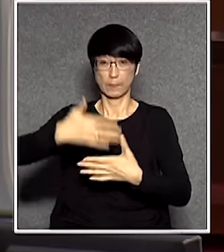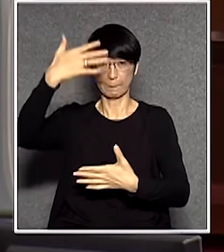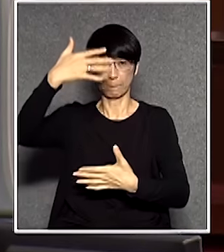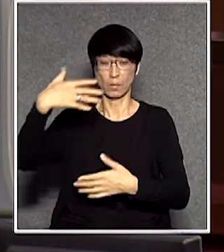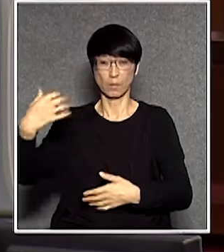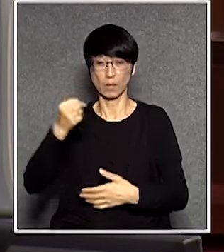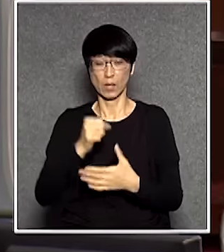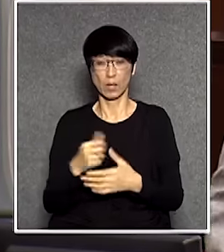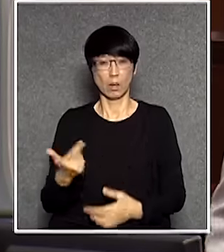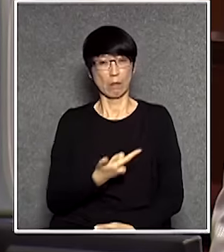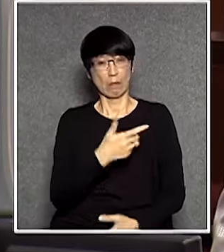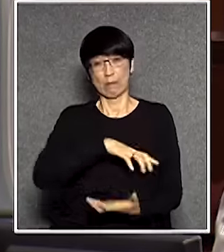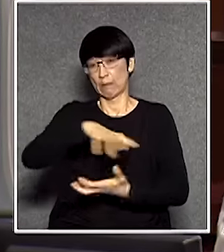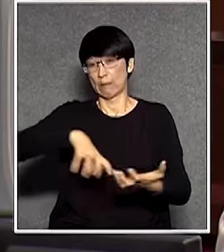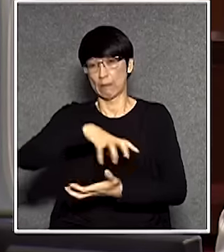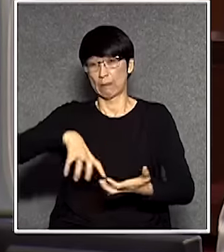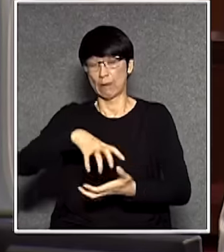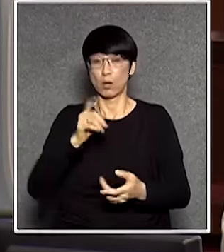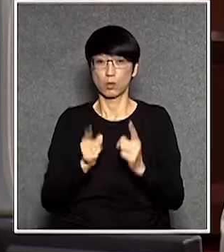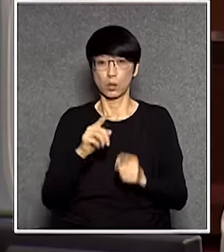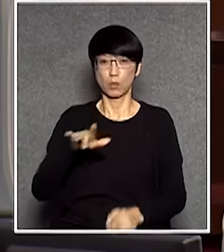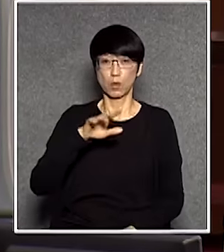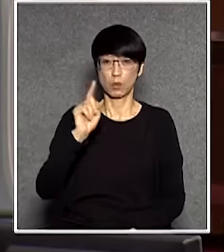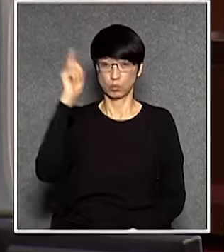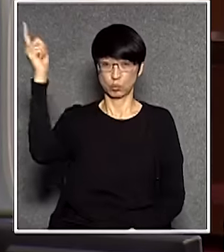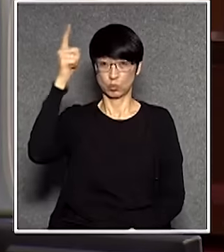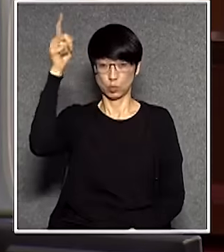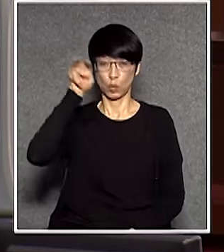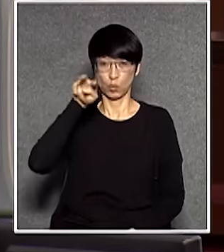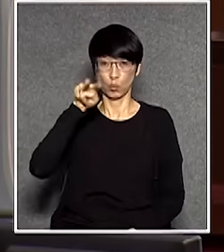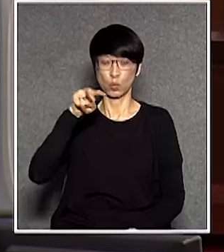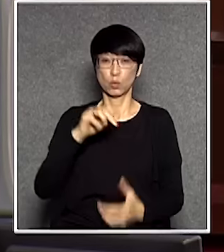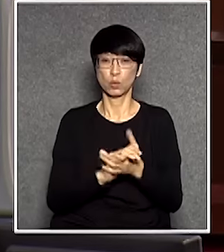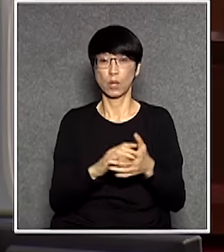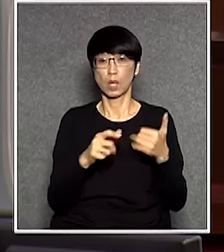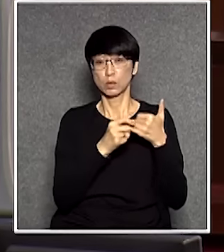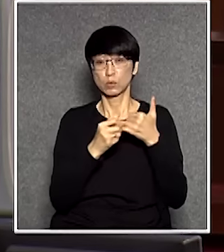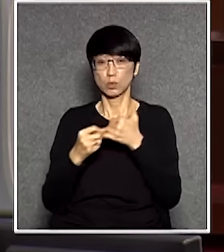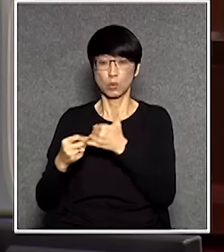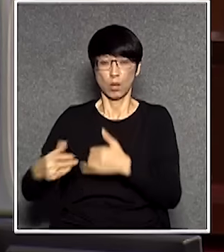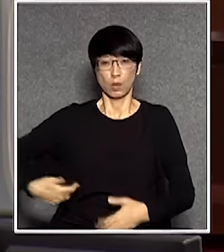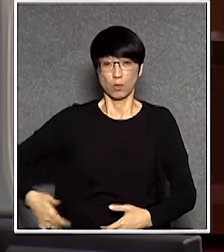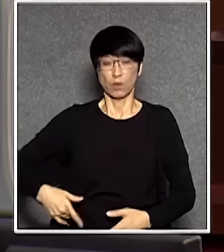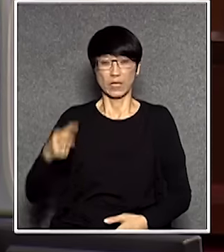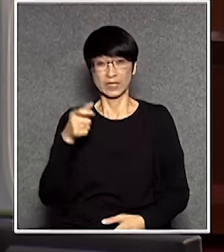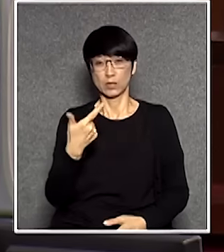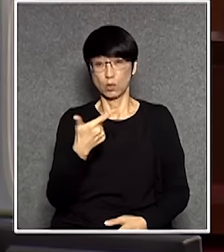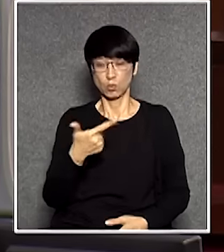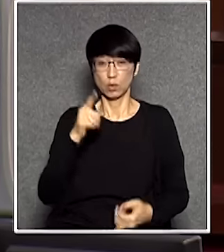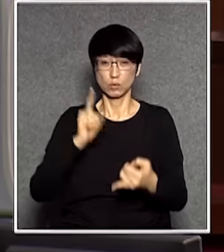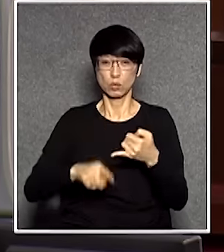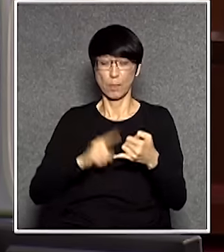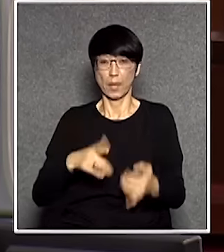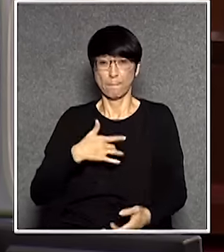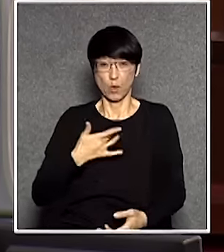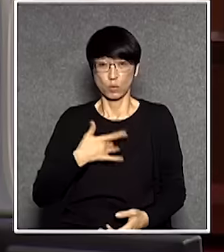烏煙瘴氣以及空管系統延估了很久,浪費了很多錢,然後得物無所用,到今天